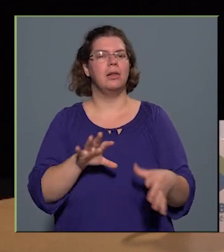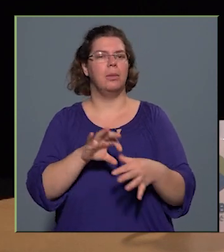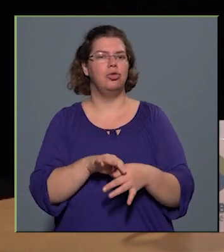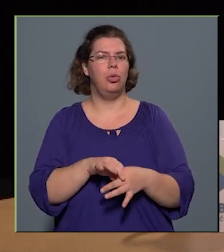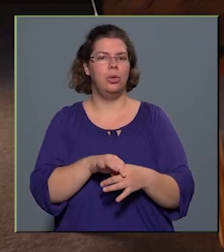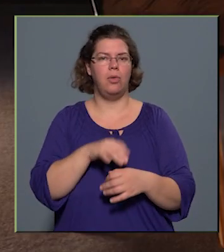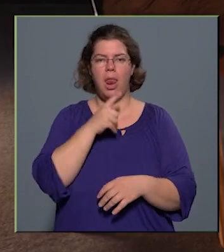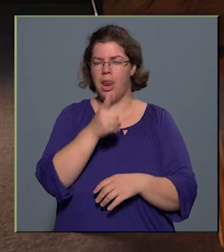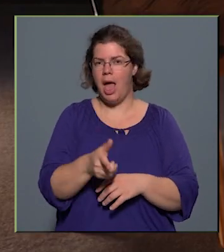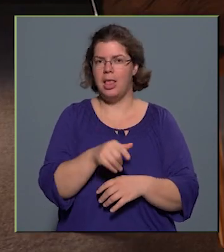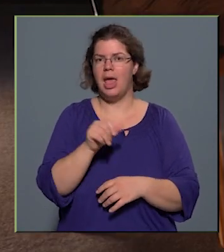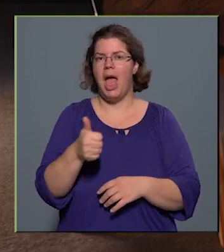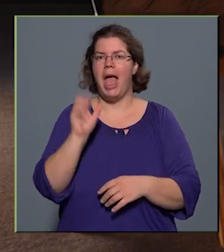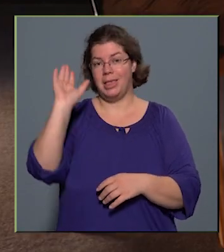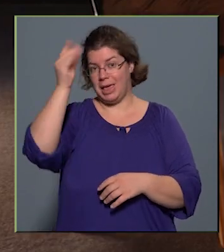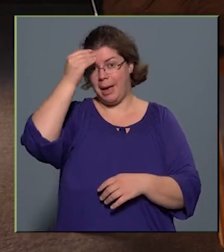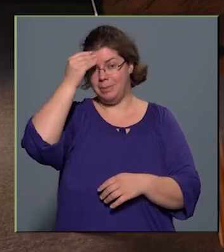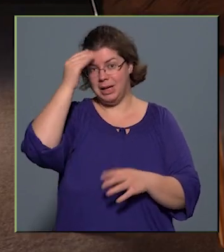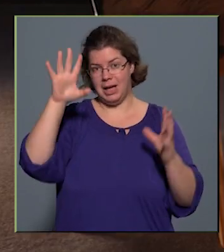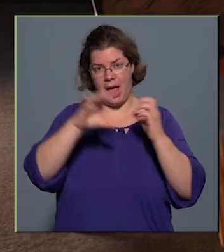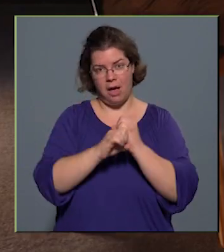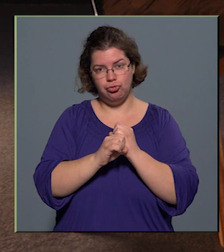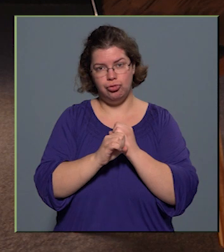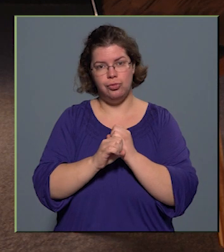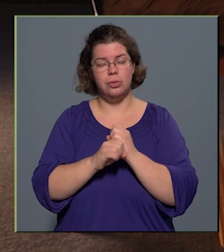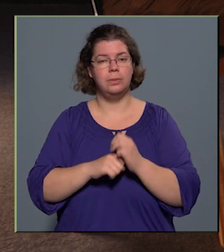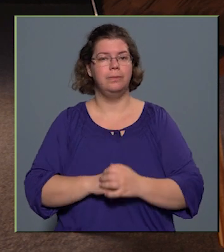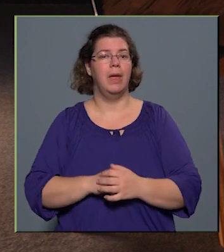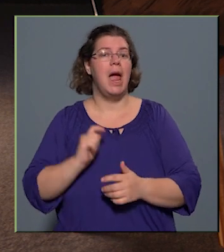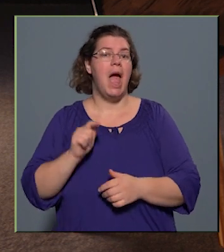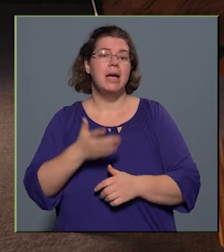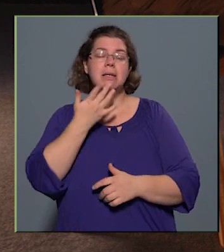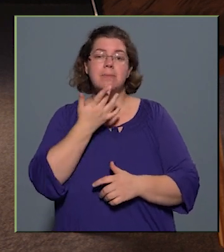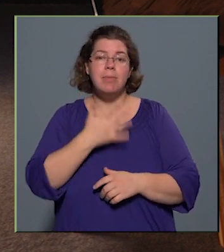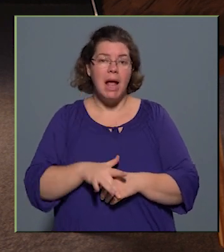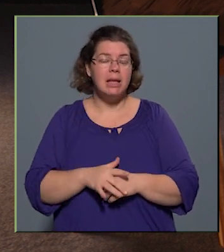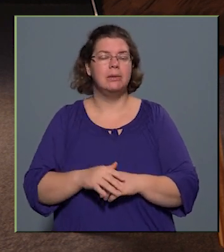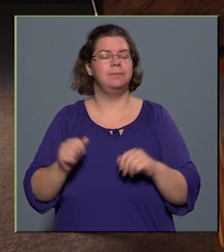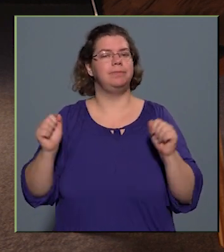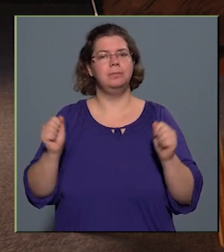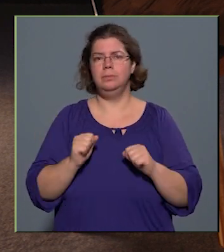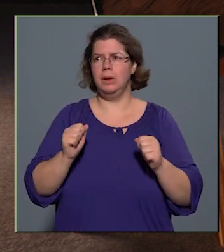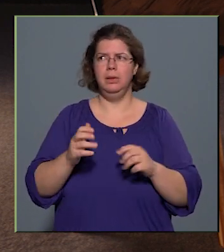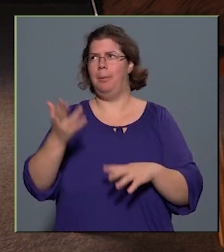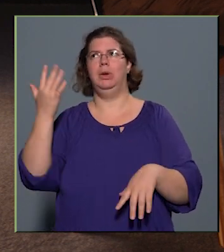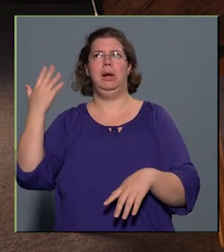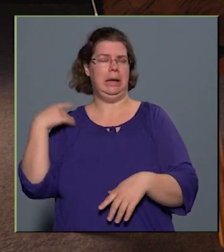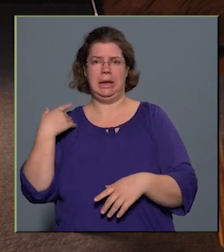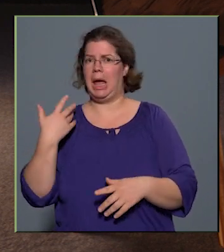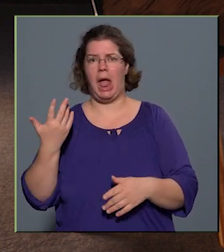emlékest. ezt például nagyon, nem olyan régen